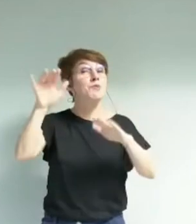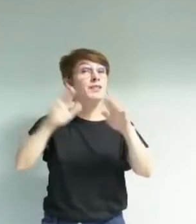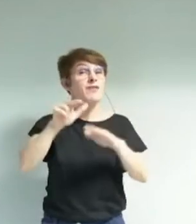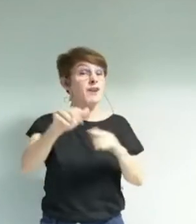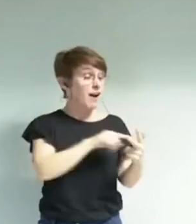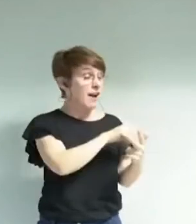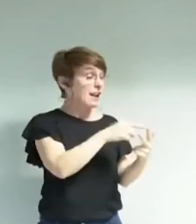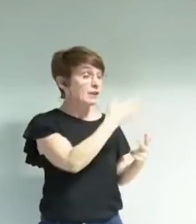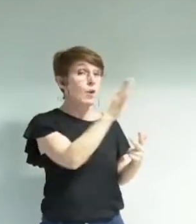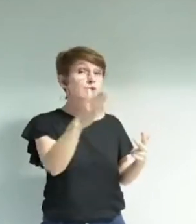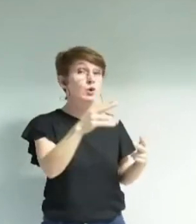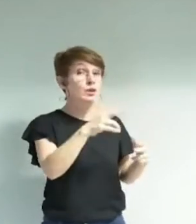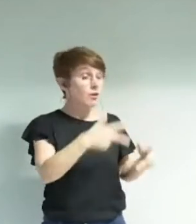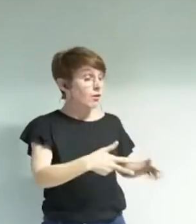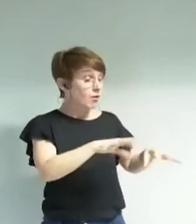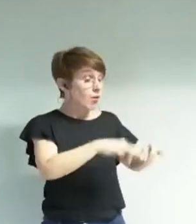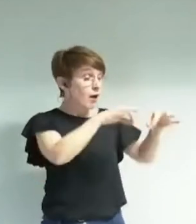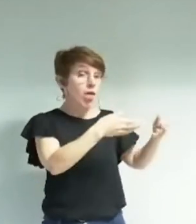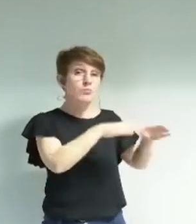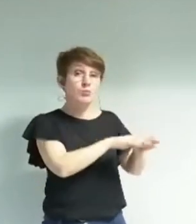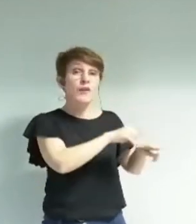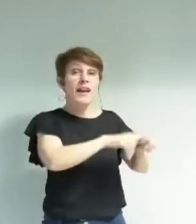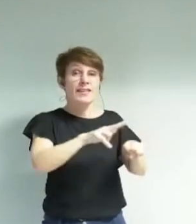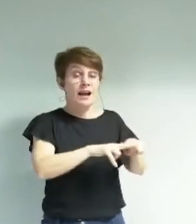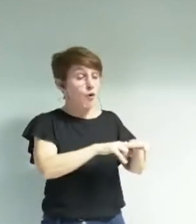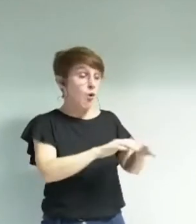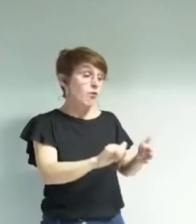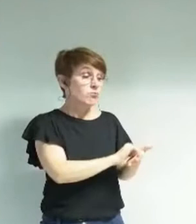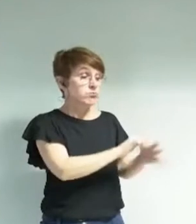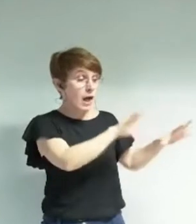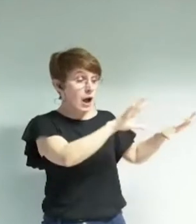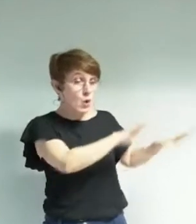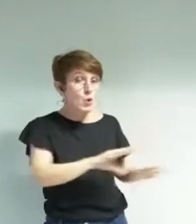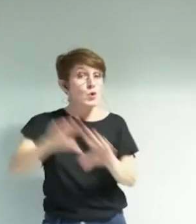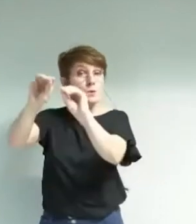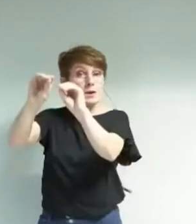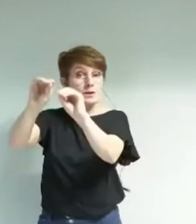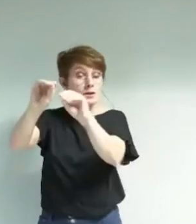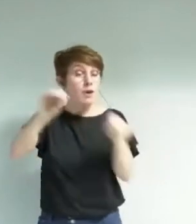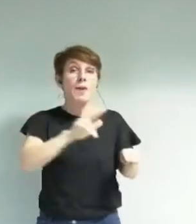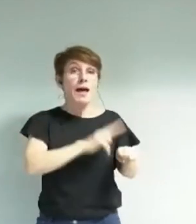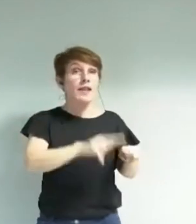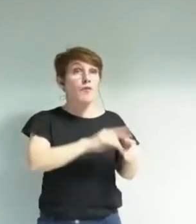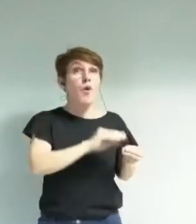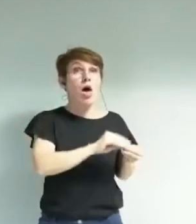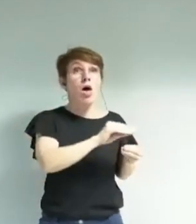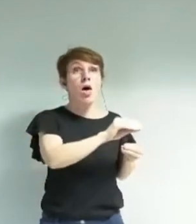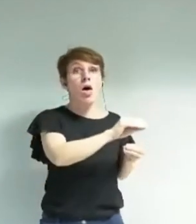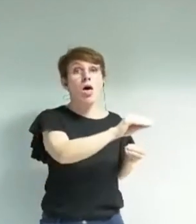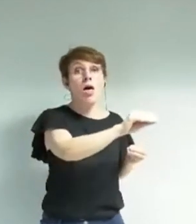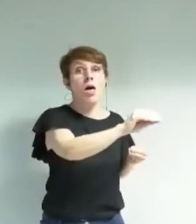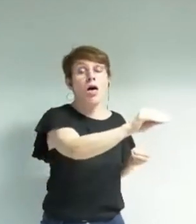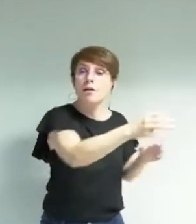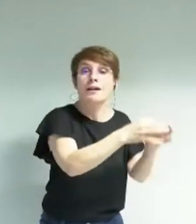pendant les travaux et que les travaux ne finissent jamais et que ces trois bibliothèques finissent en tiers lieu comme la piscine des Iris.